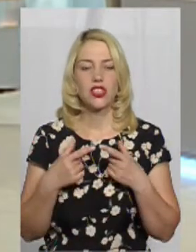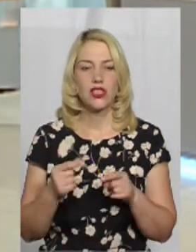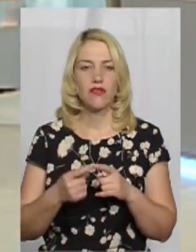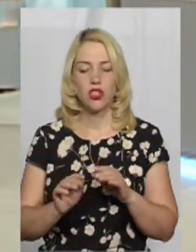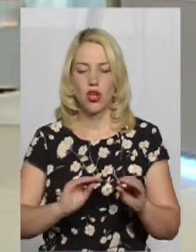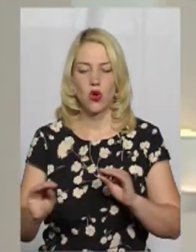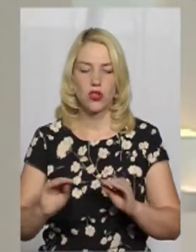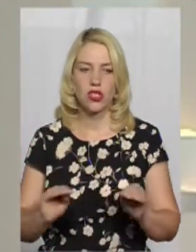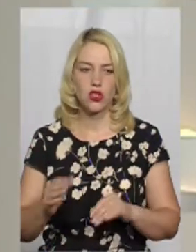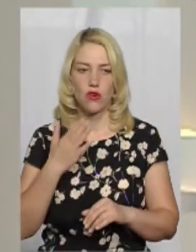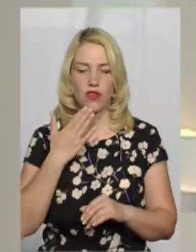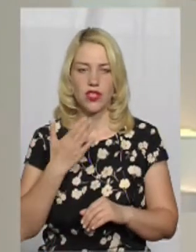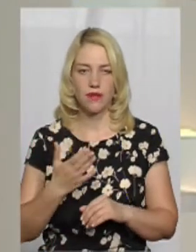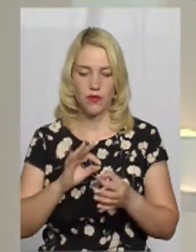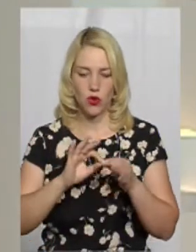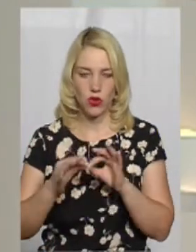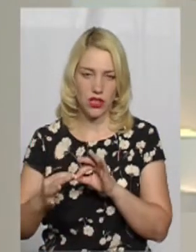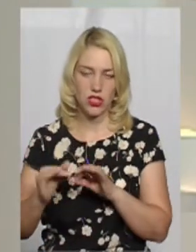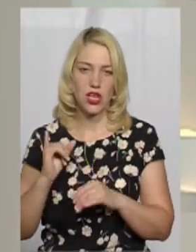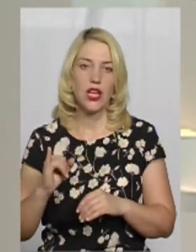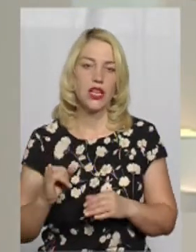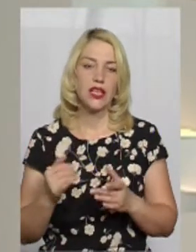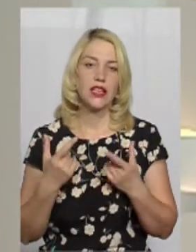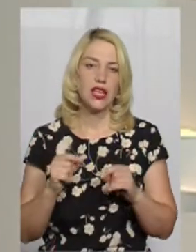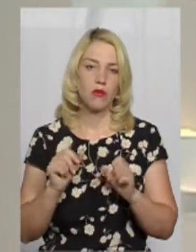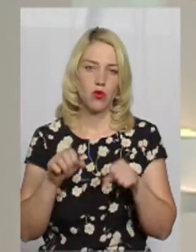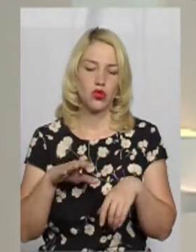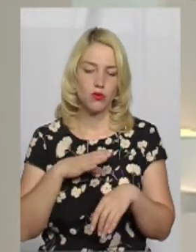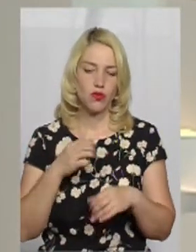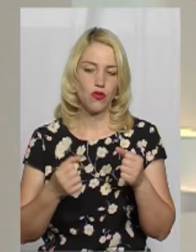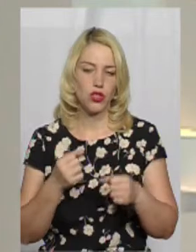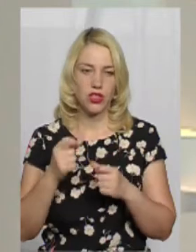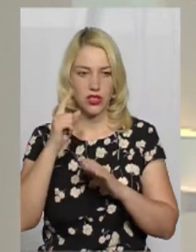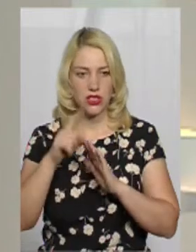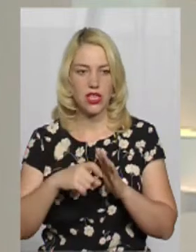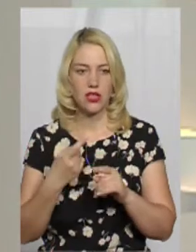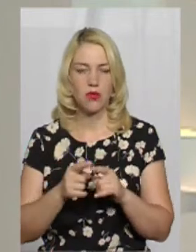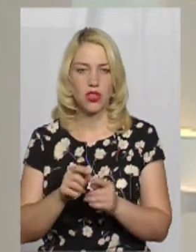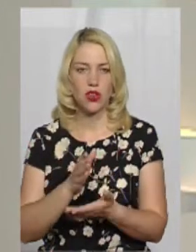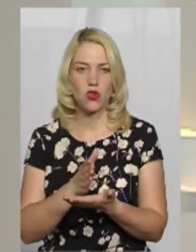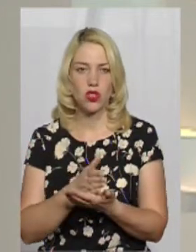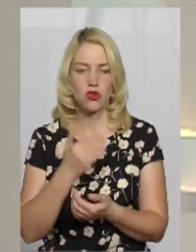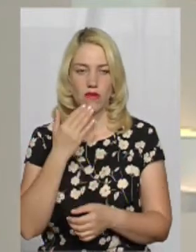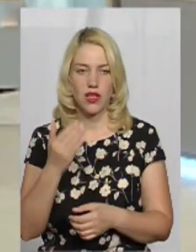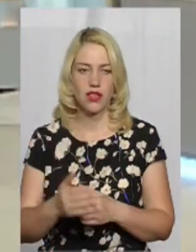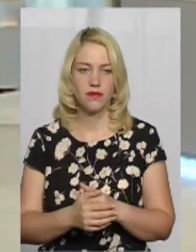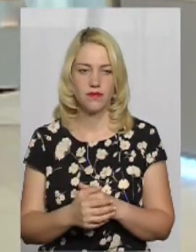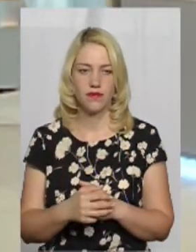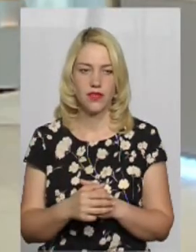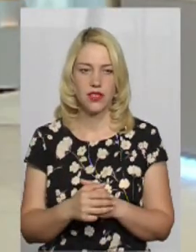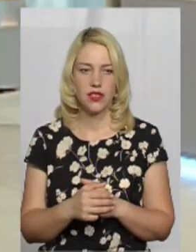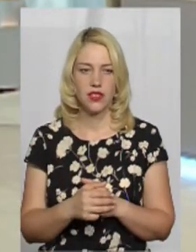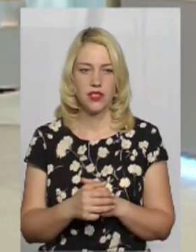розташовані, докладніше розкажіть, і де можуть водії дізнатися про їх розташування? Я думаю, до вас,